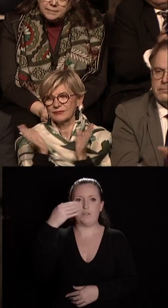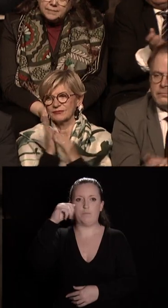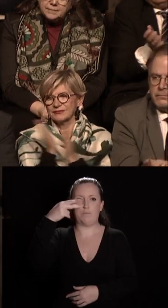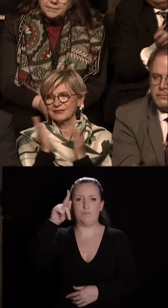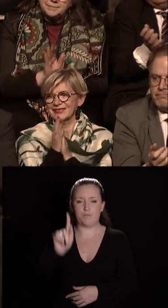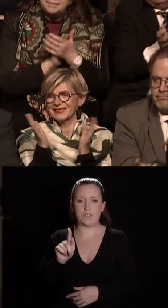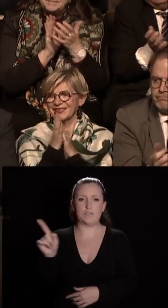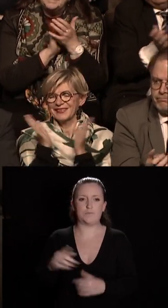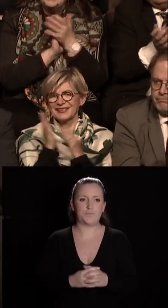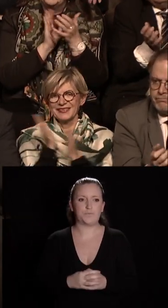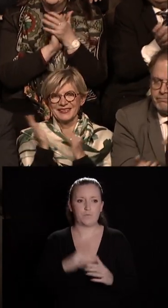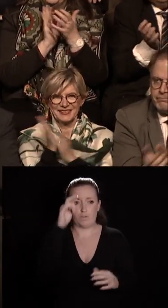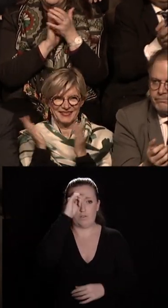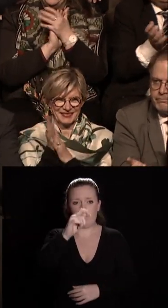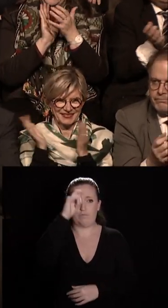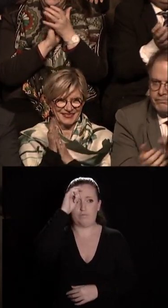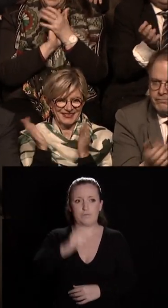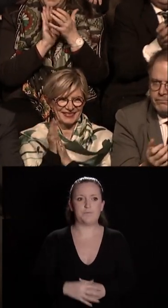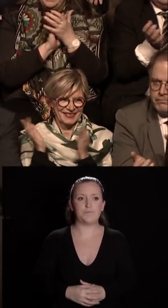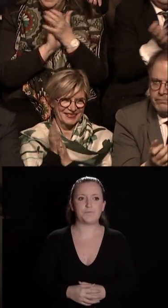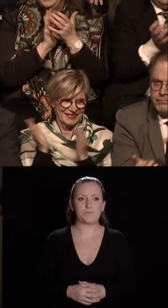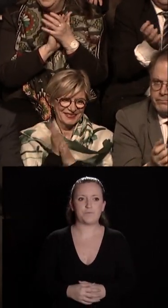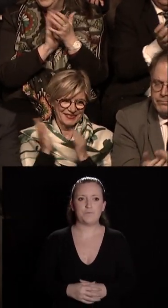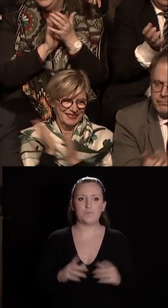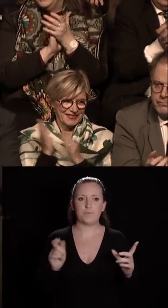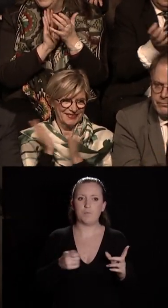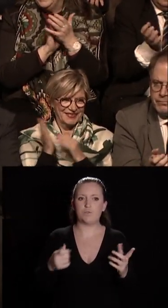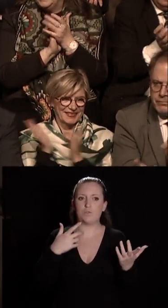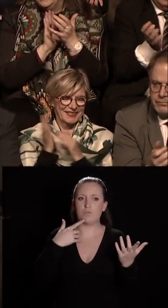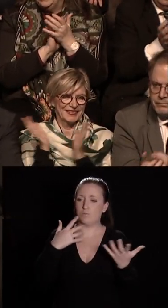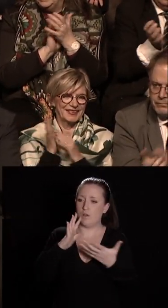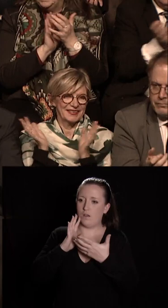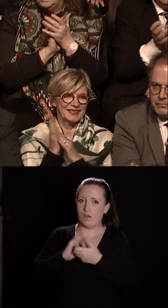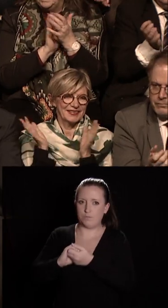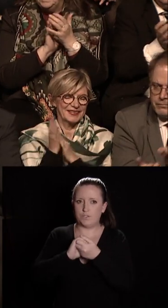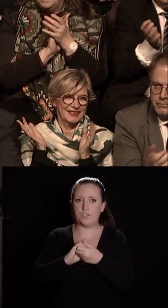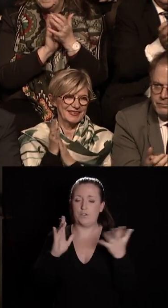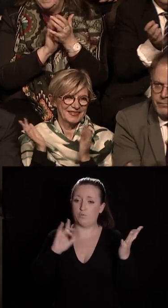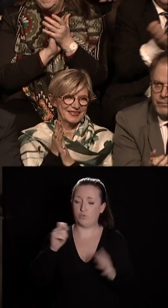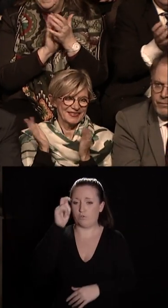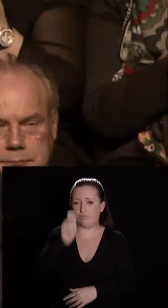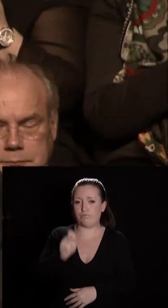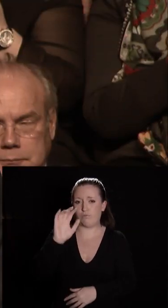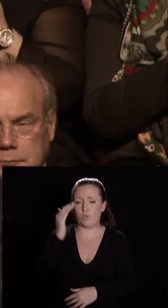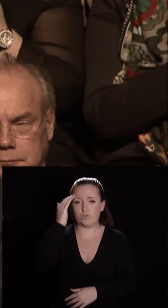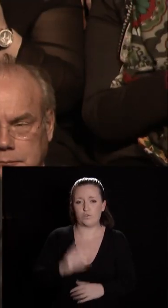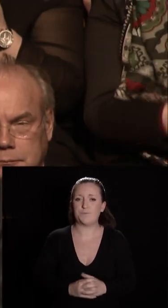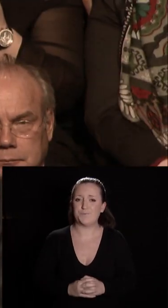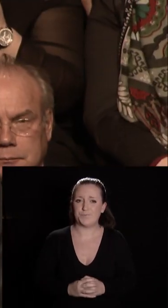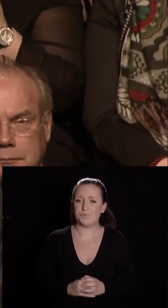avec toute mon amitié et ma reconnaissance pour